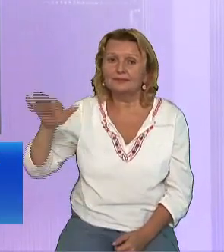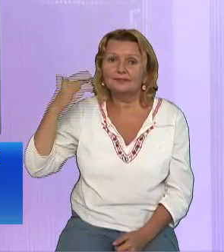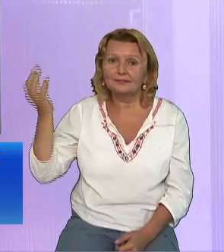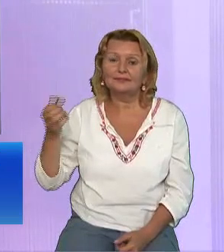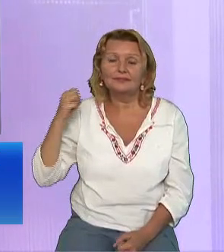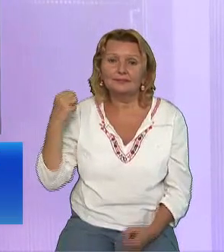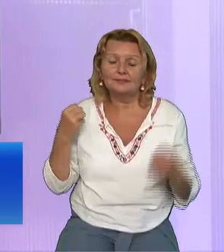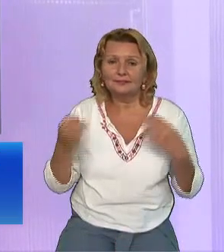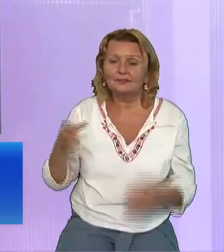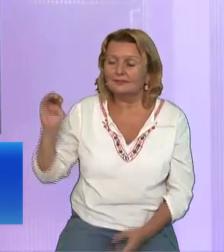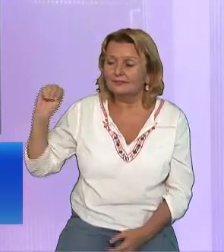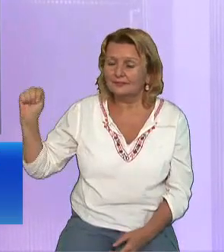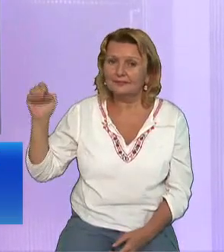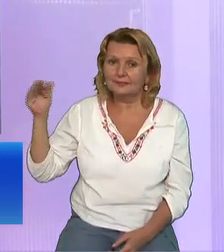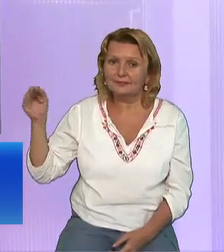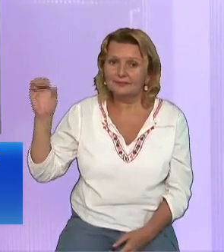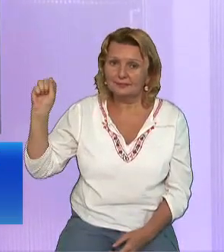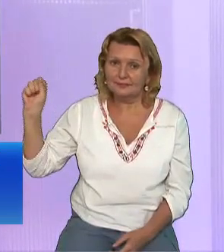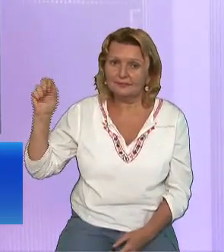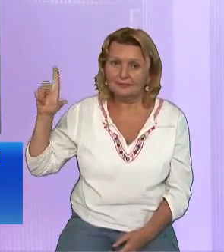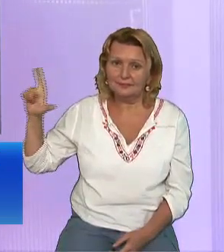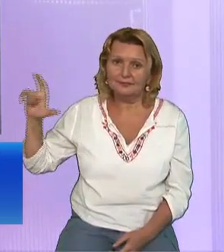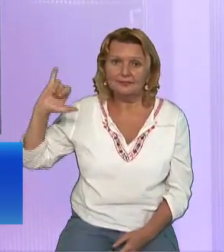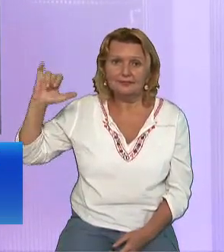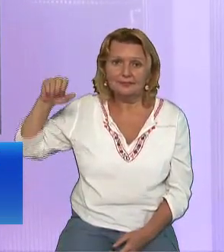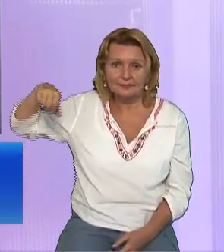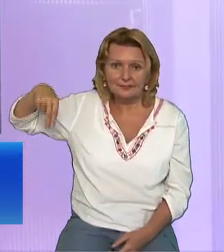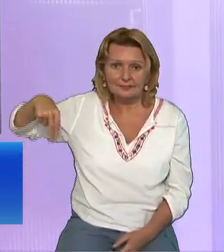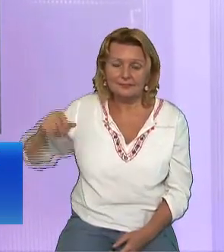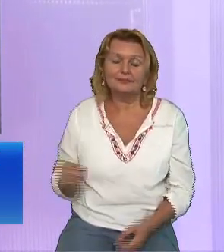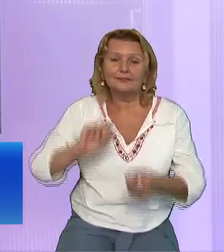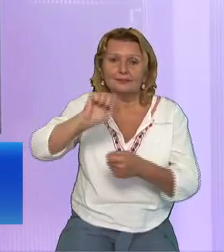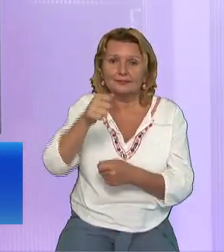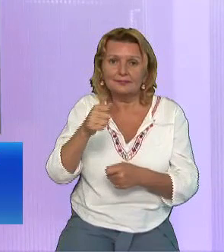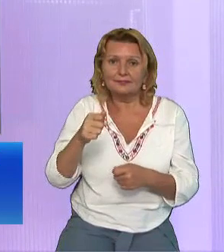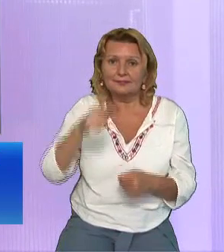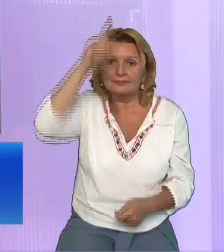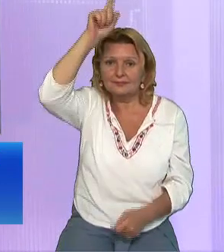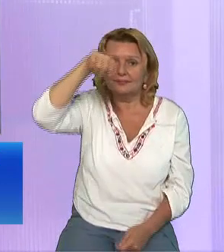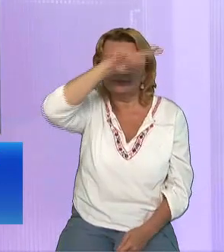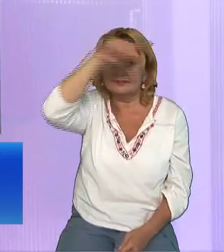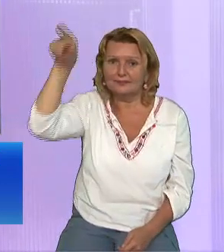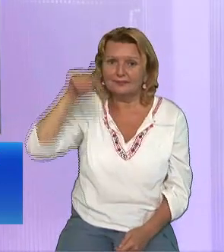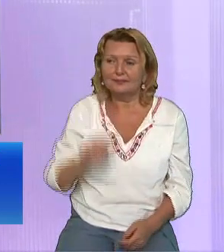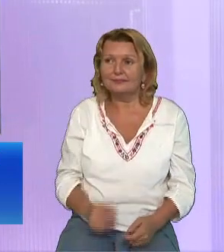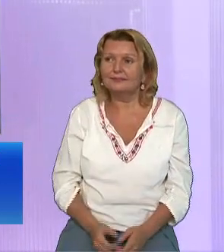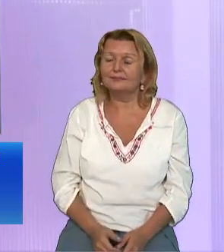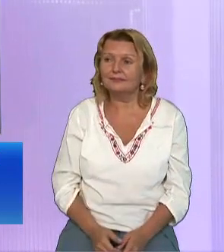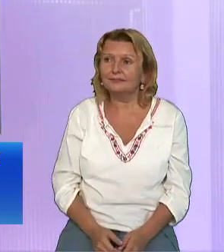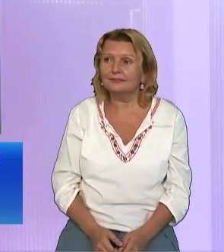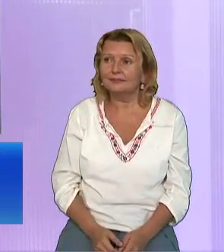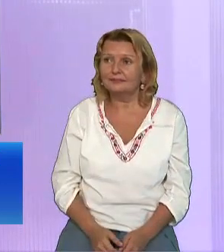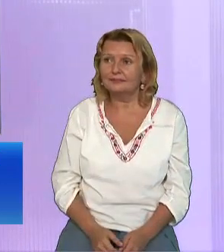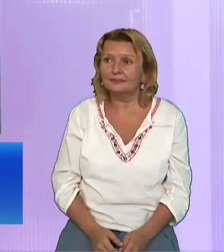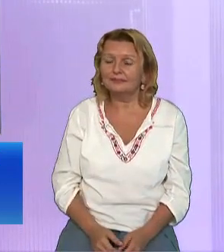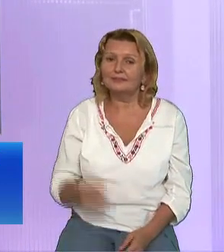bisericile Și au persecutat atât biserica ortodoxă cât și celelalte biserici Era o mare jale în Rusia Dumnezeu